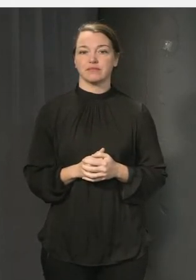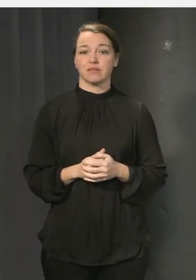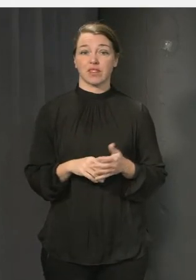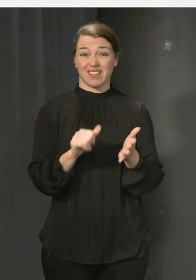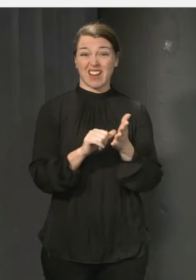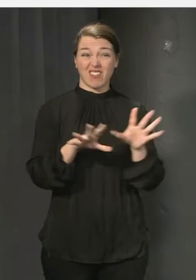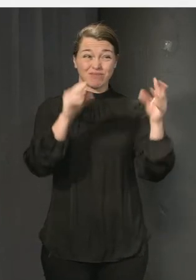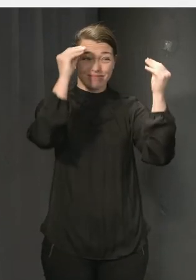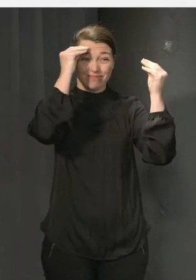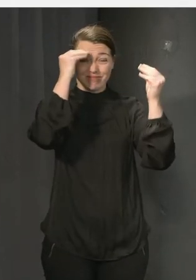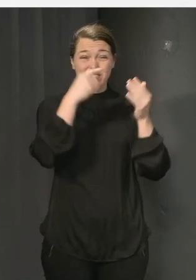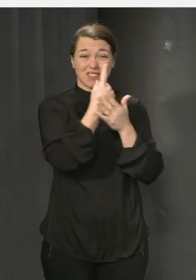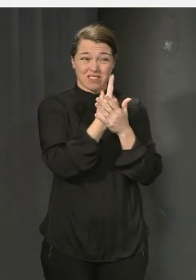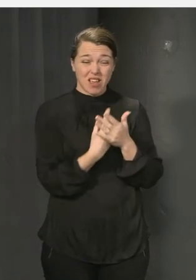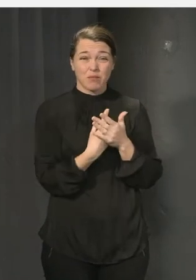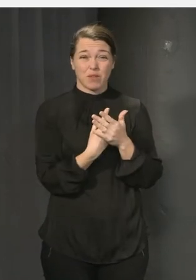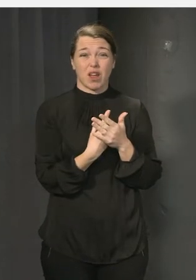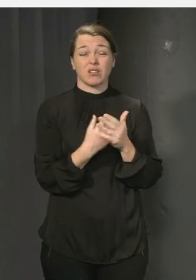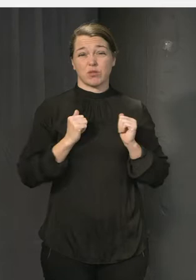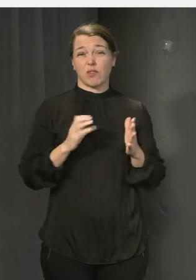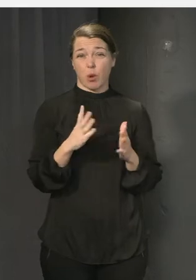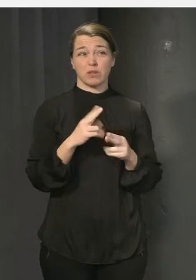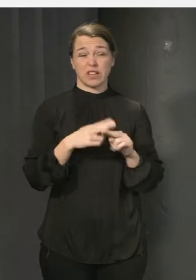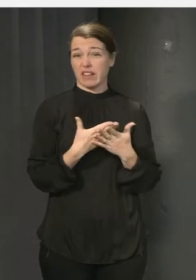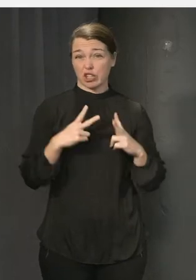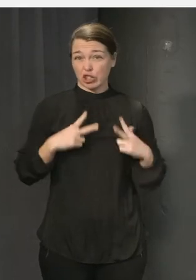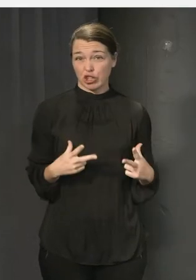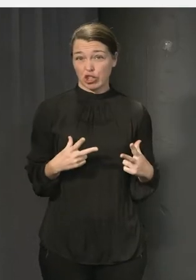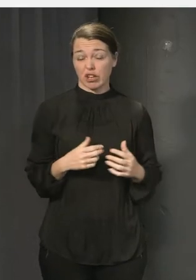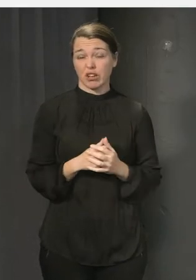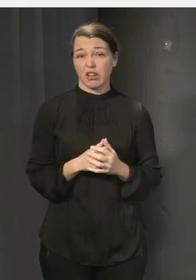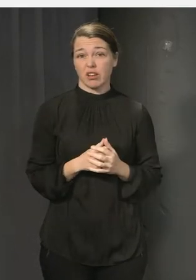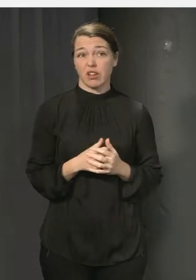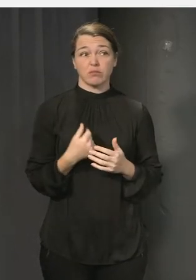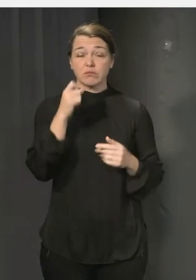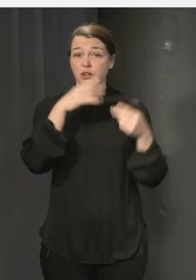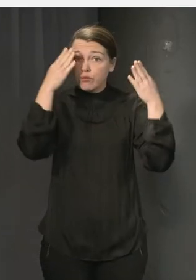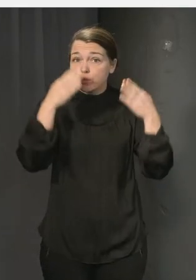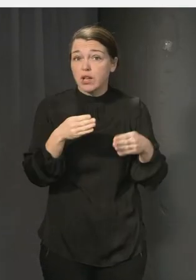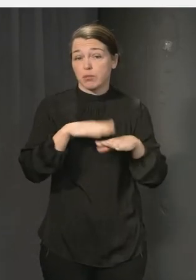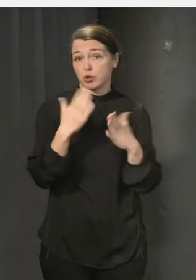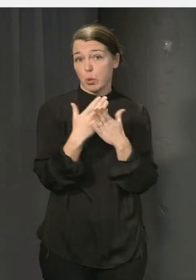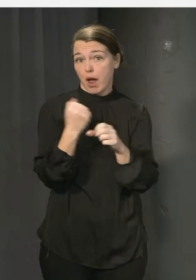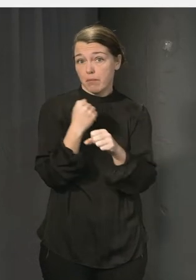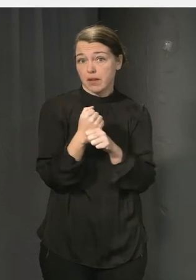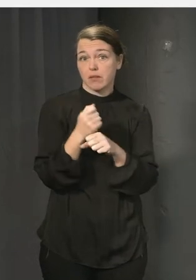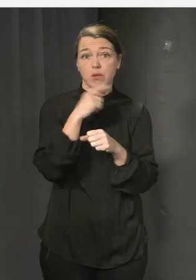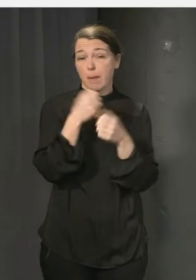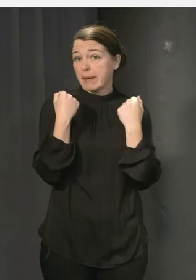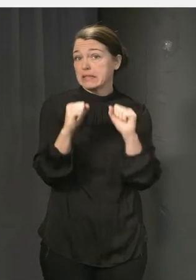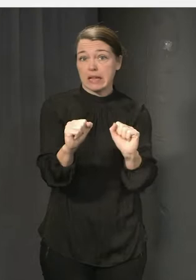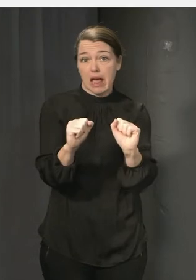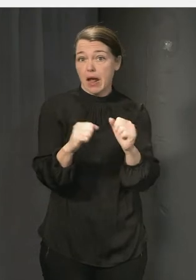otrygga miljöer är självklart. Man kan inte fokusera på skolarbetet. Man kommer inte kunna prestera på den nivå man önskar.